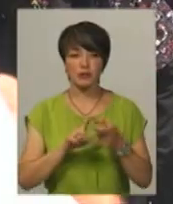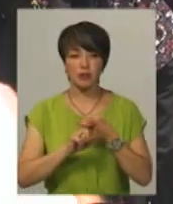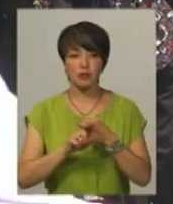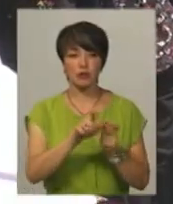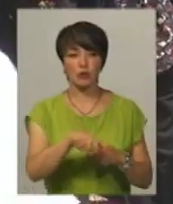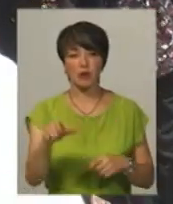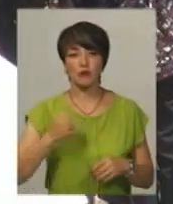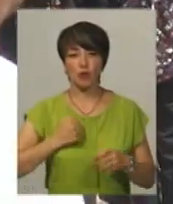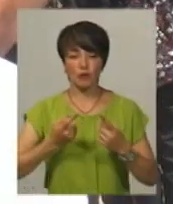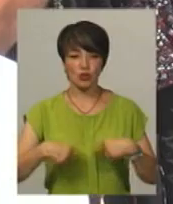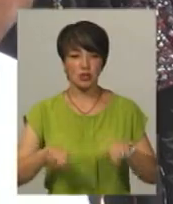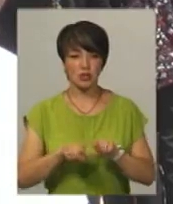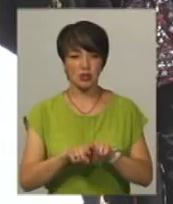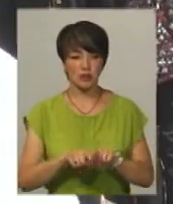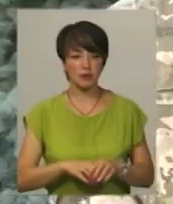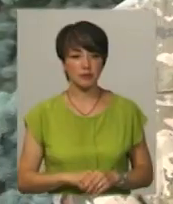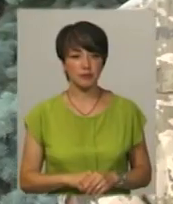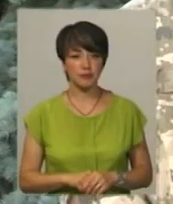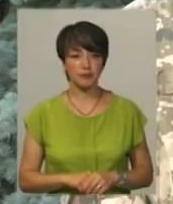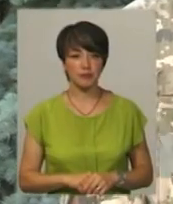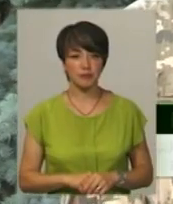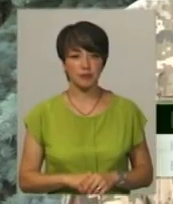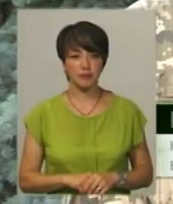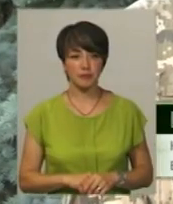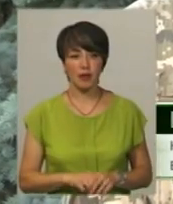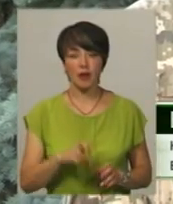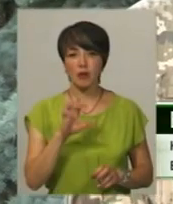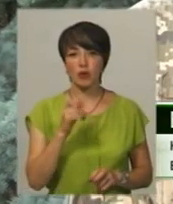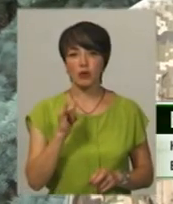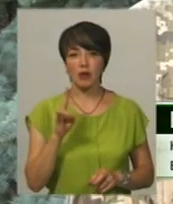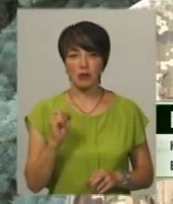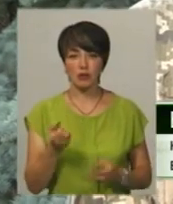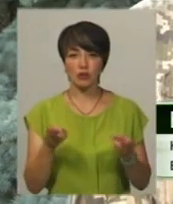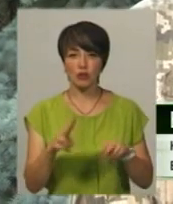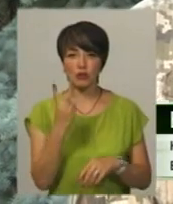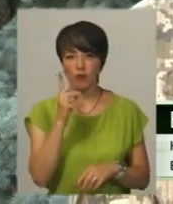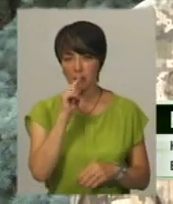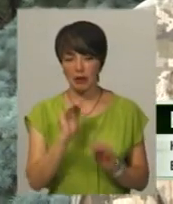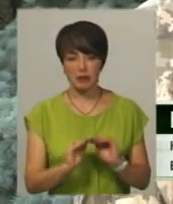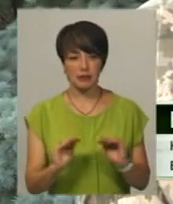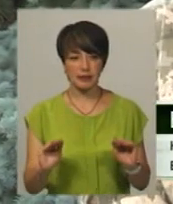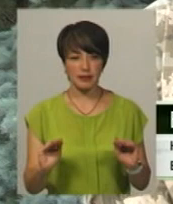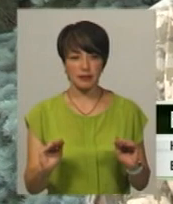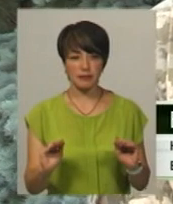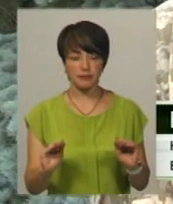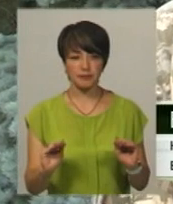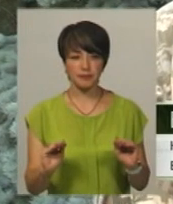громадськістю військової частини Віталій Могила. У Богдану наразі залишилося двоє маленьких діточок,